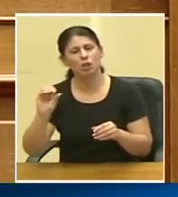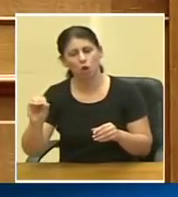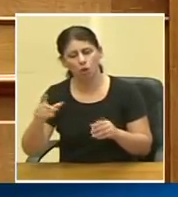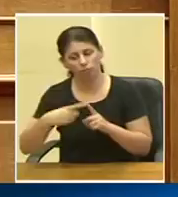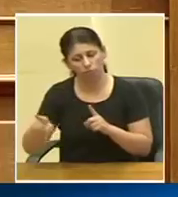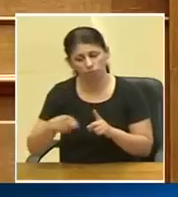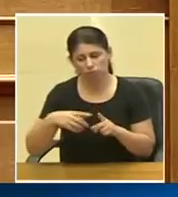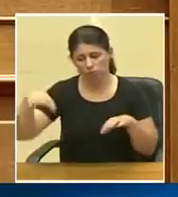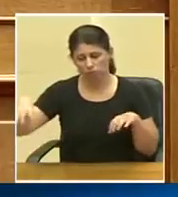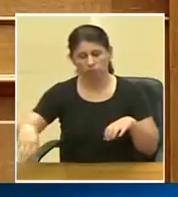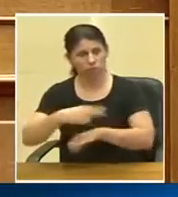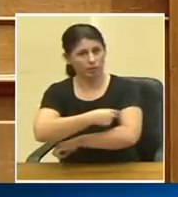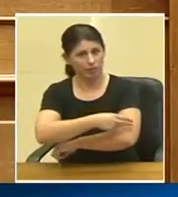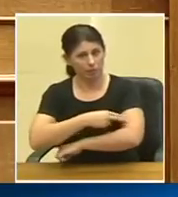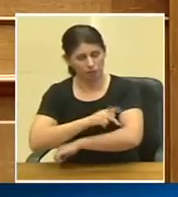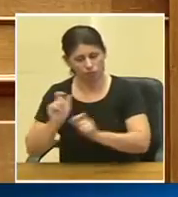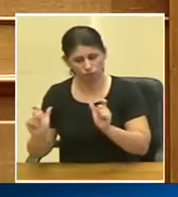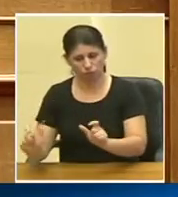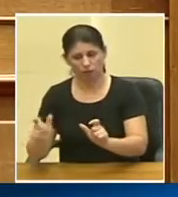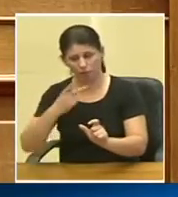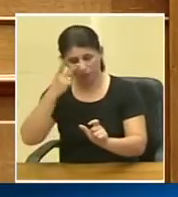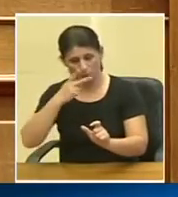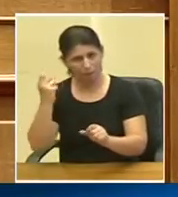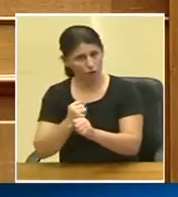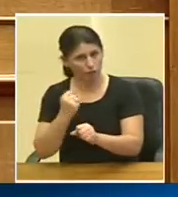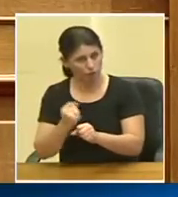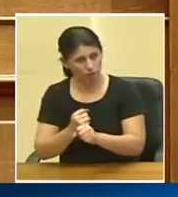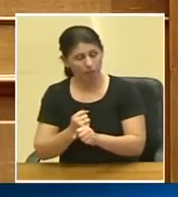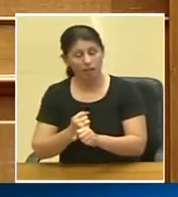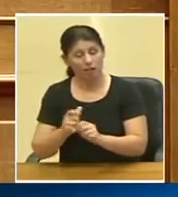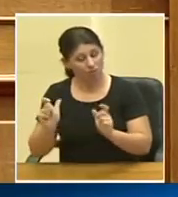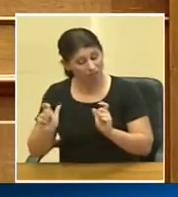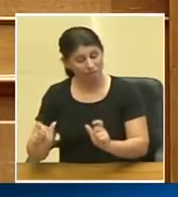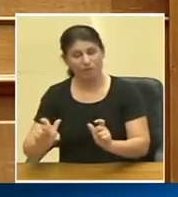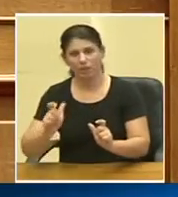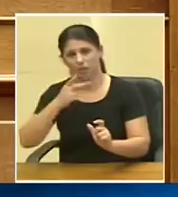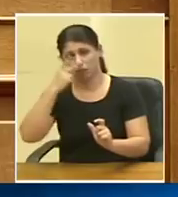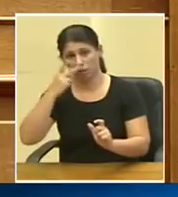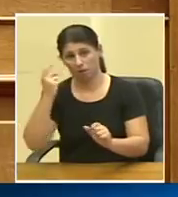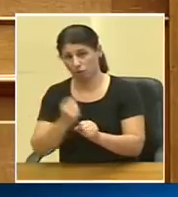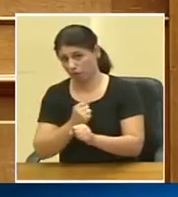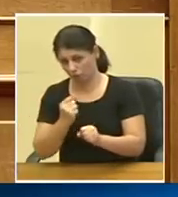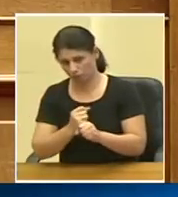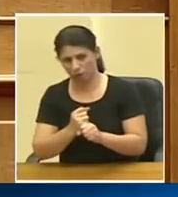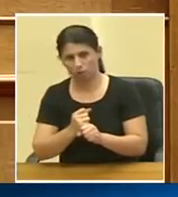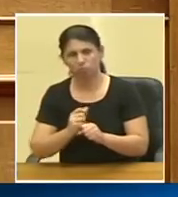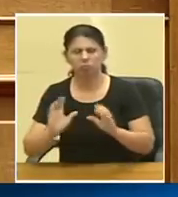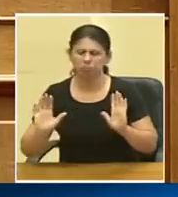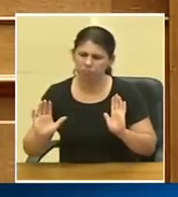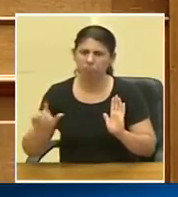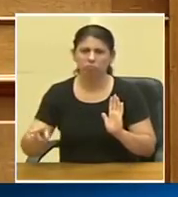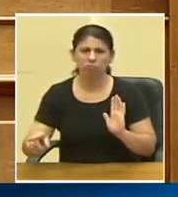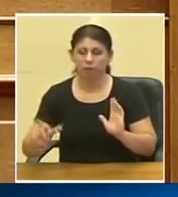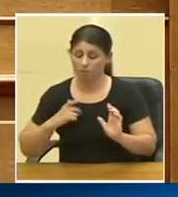κλινική με διαφύλαξη των δικαιωμάτων των εργαζομένων με διαφύλαξη των δικαιωμάτων των εργαζομένων που έτσι και αλλιώς τα